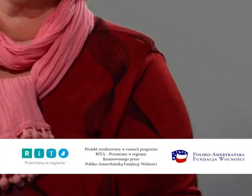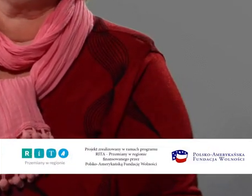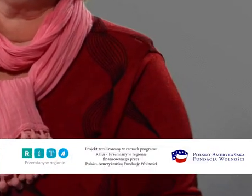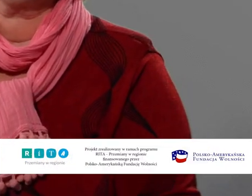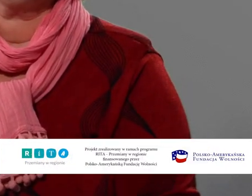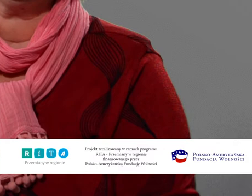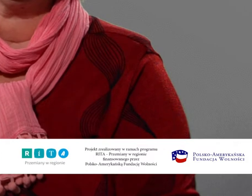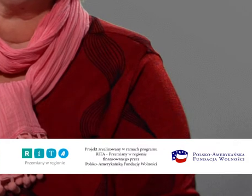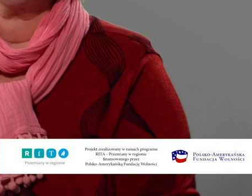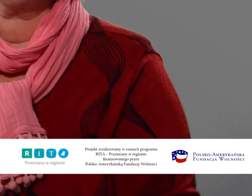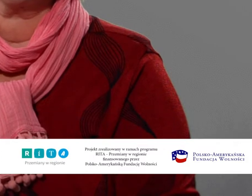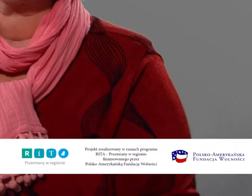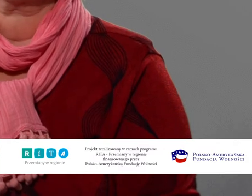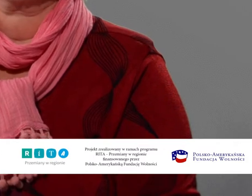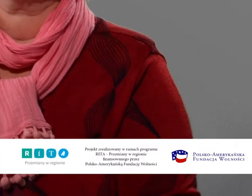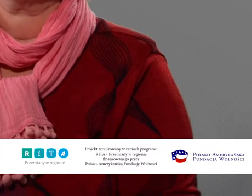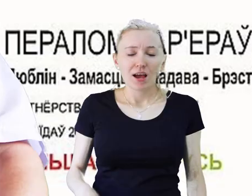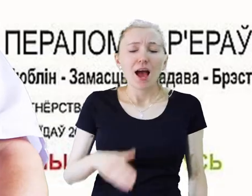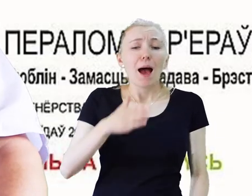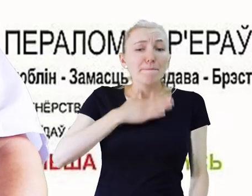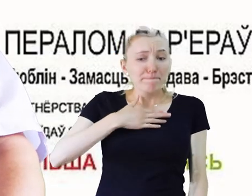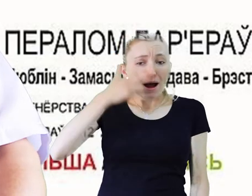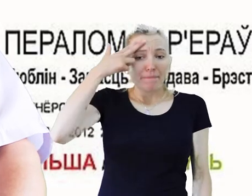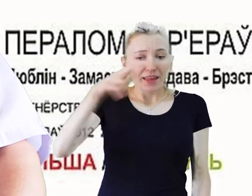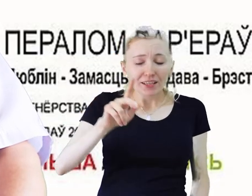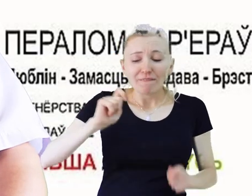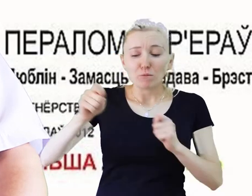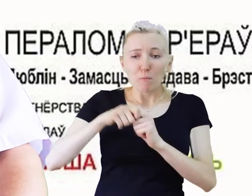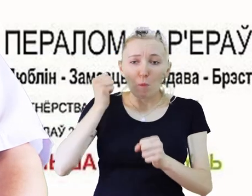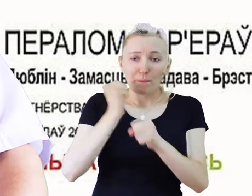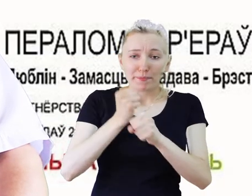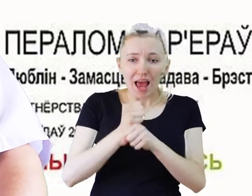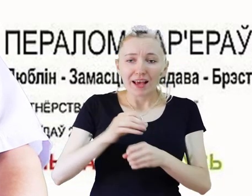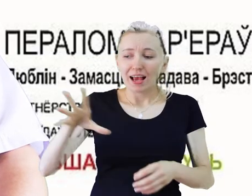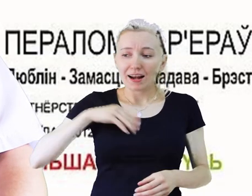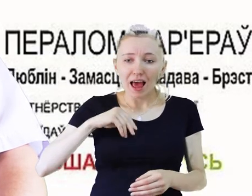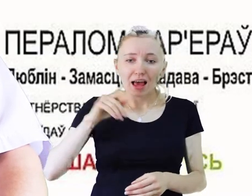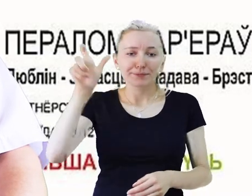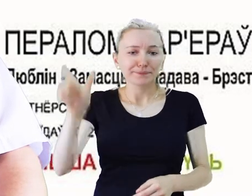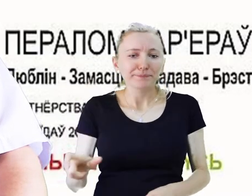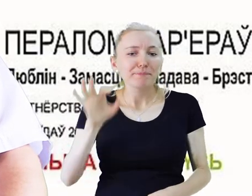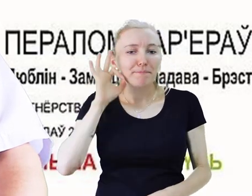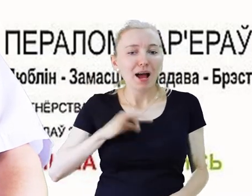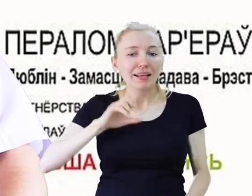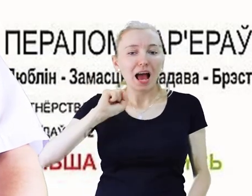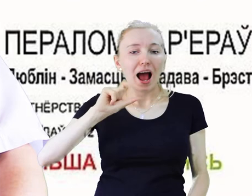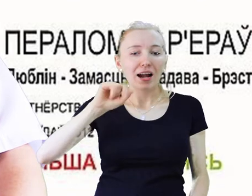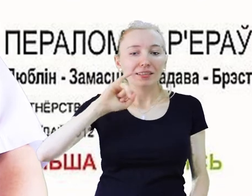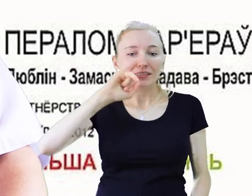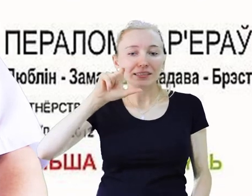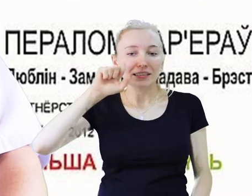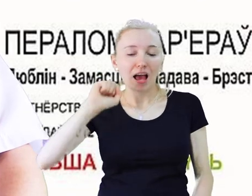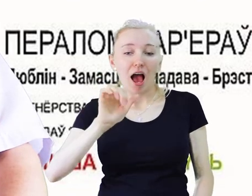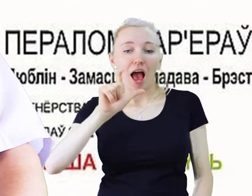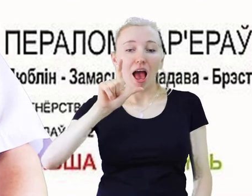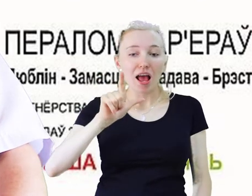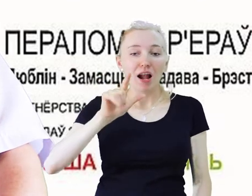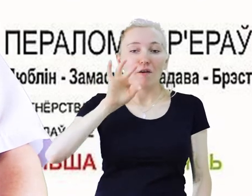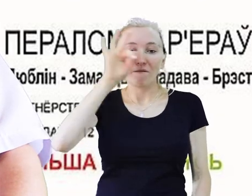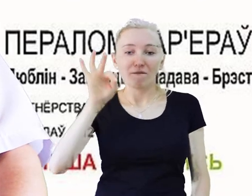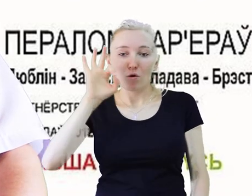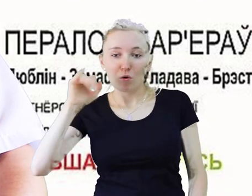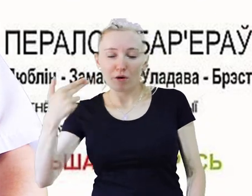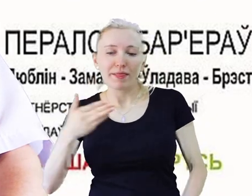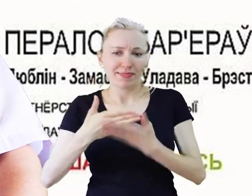Lublinckiego fórumu osób niepełnosprawnych. No, nadzieję, że będziemy współpracować z Panią Alicii, z forumem